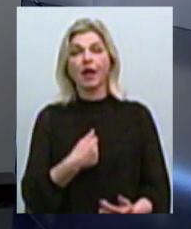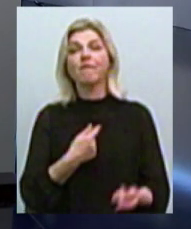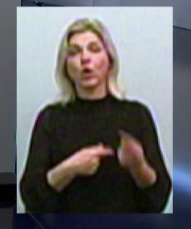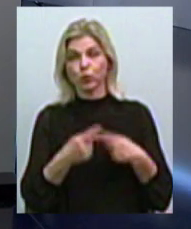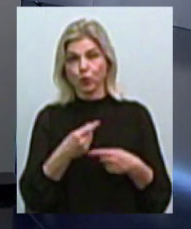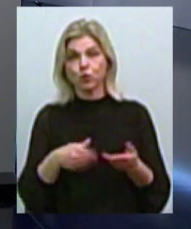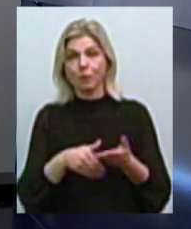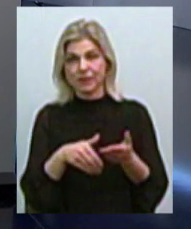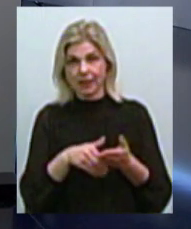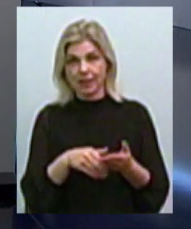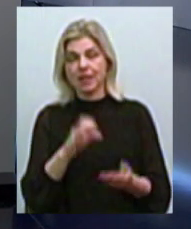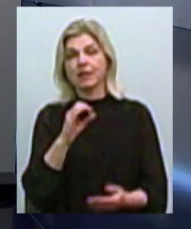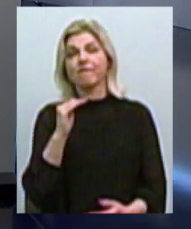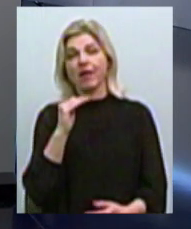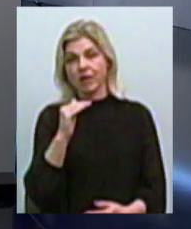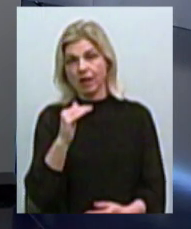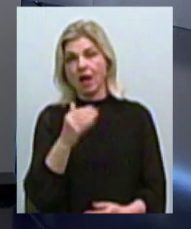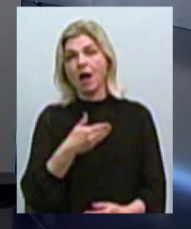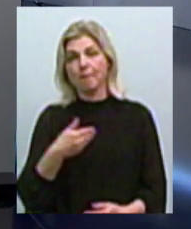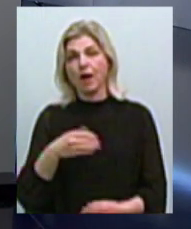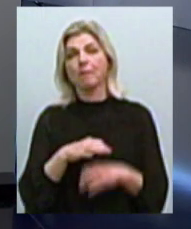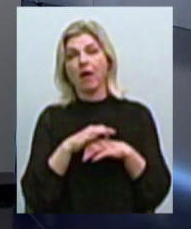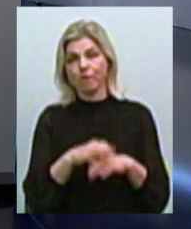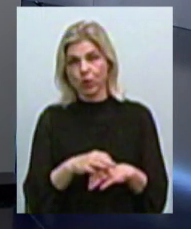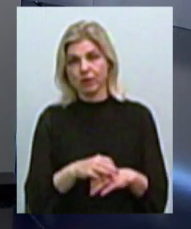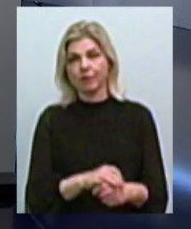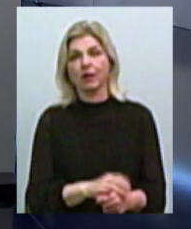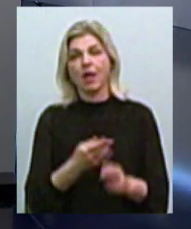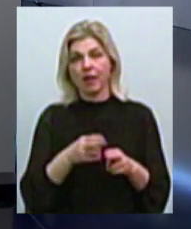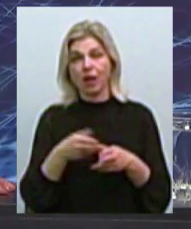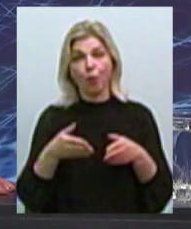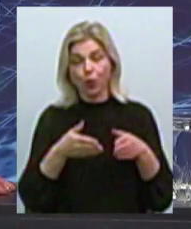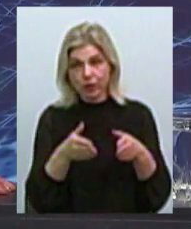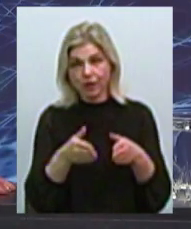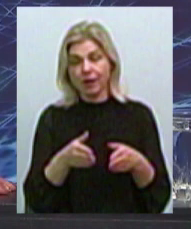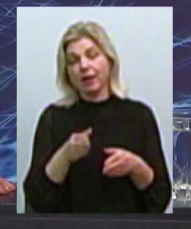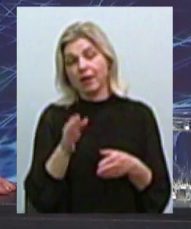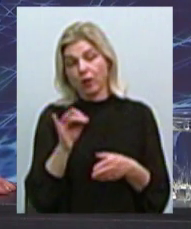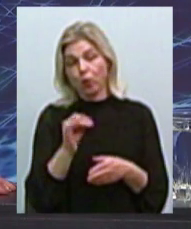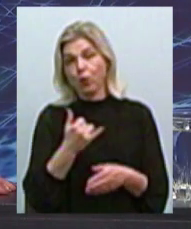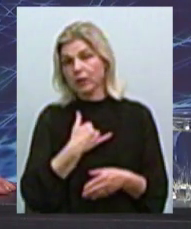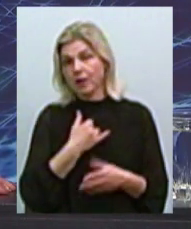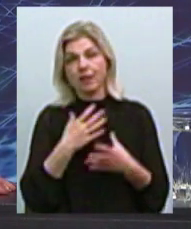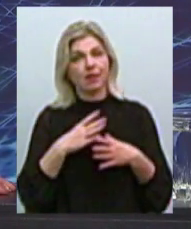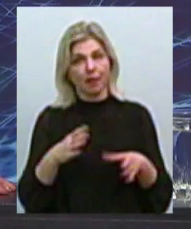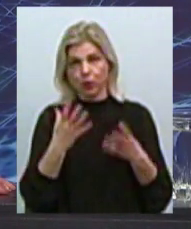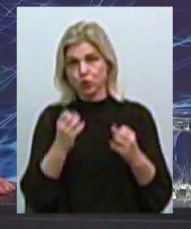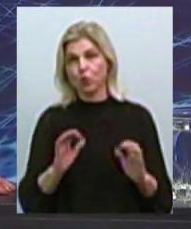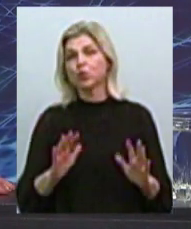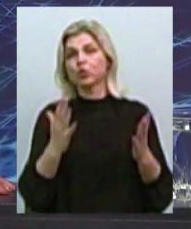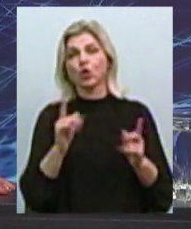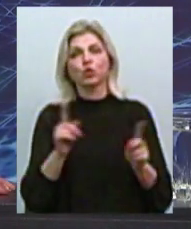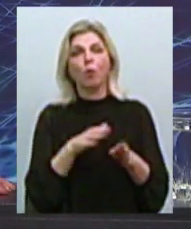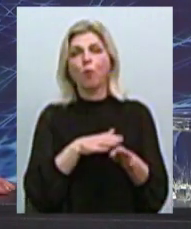Ущербанк. мы проходим уже этот путь, и у нас не было еще случая, чтобы